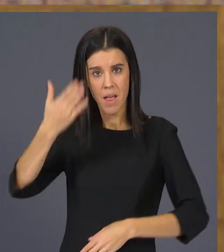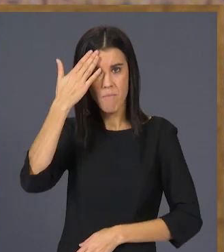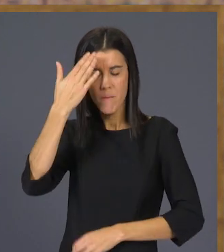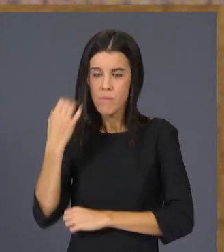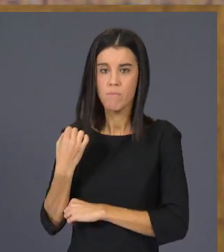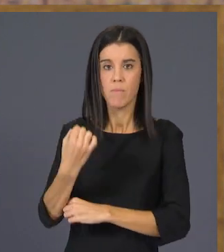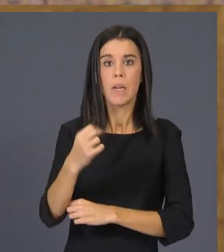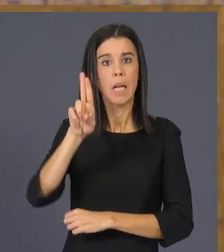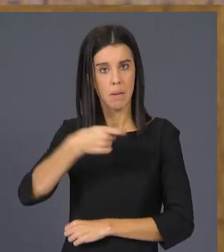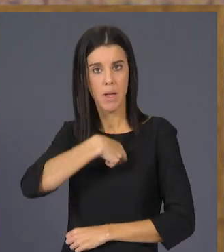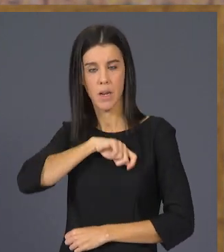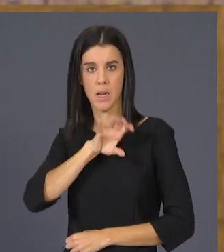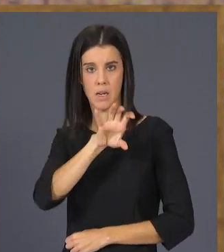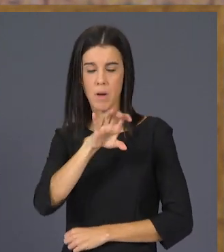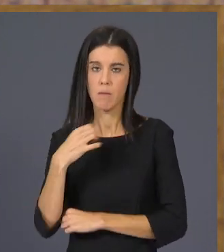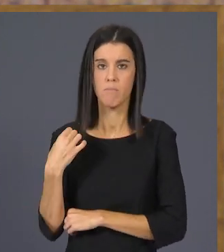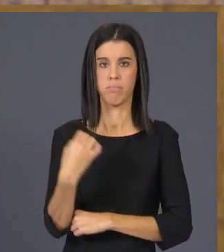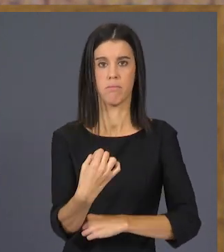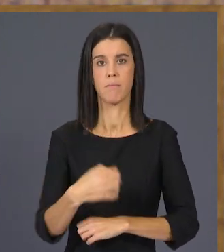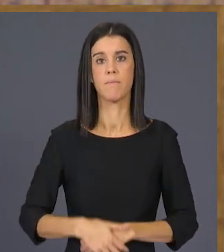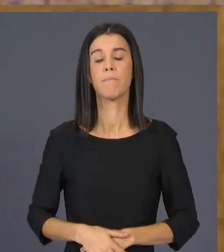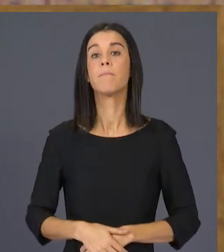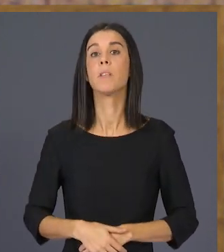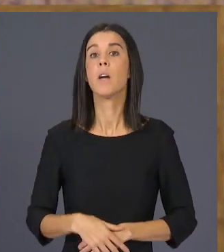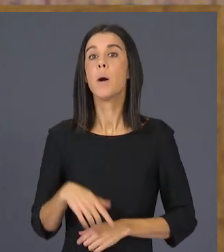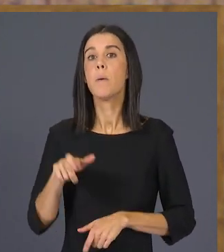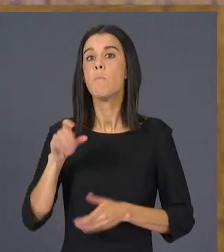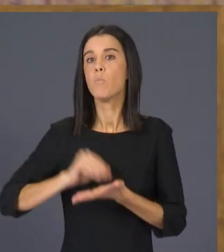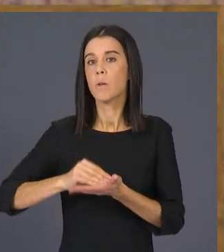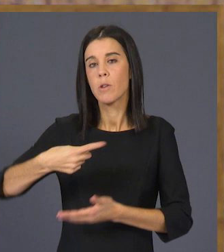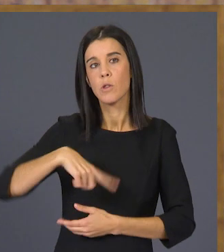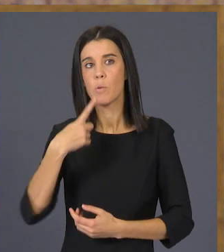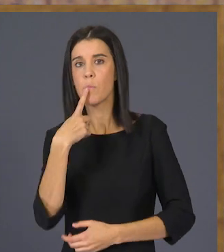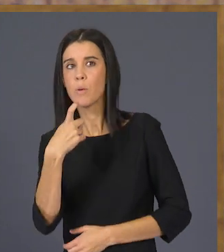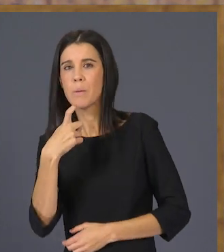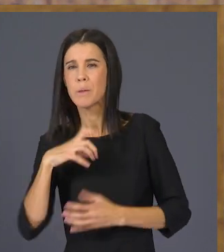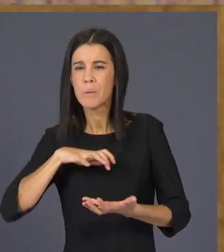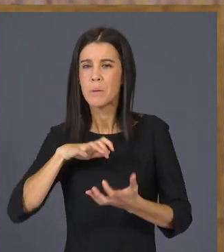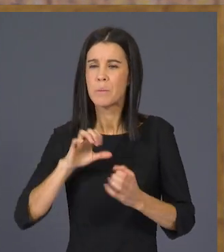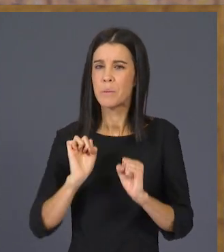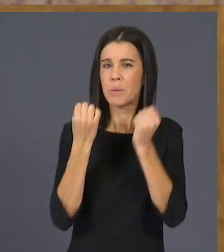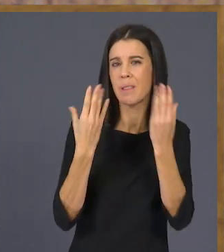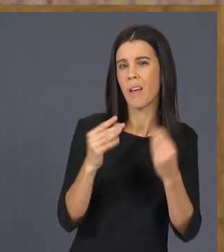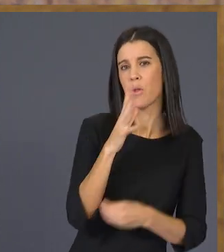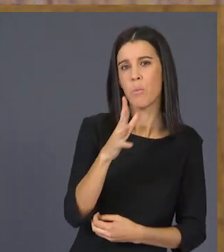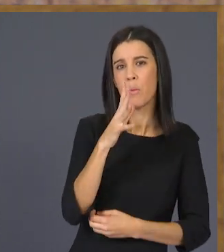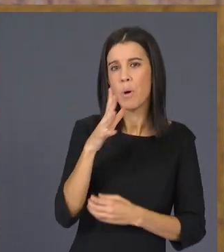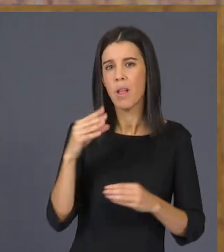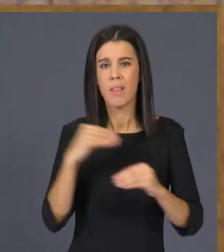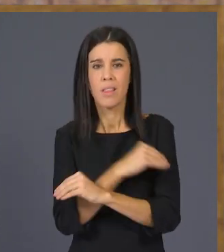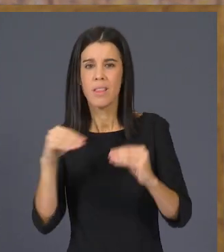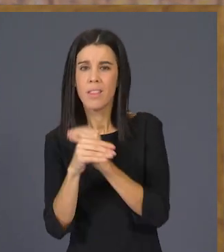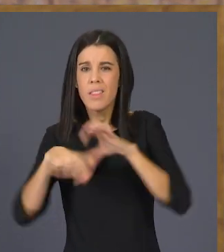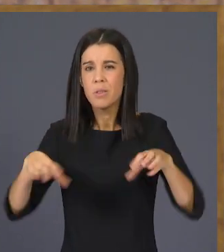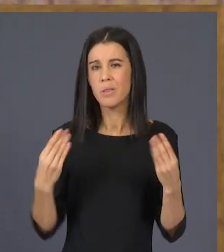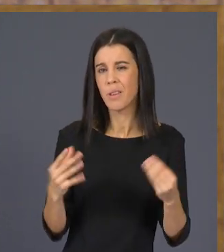també en el conjunt d'Espanya. Moltes vegades molts ens preguntem per què tanta crispació, per què tanta divisió, per